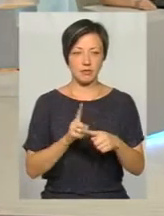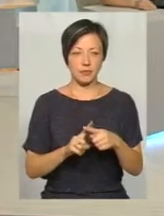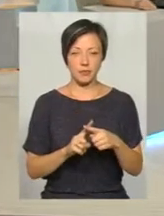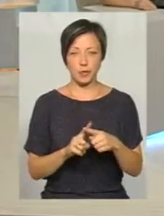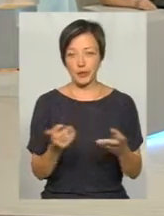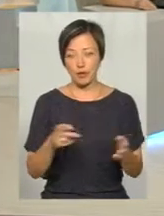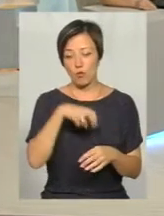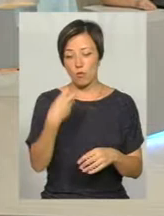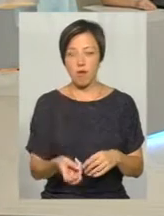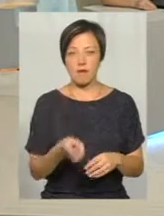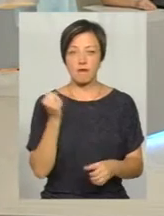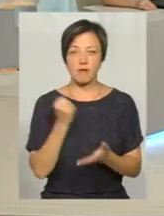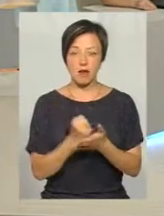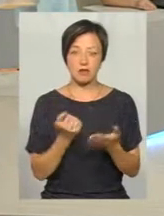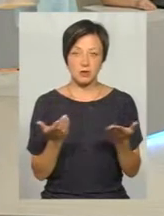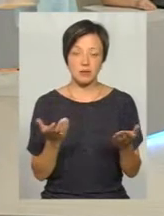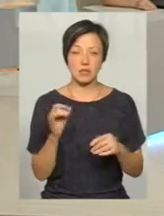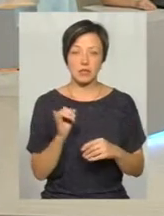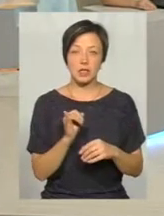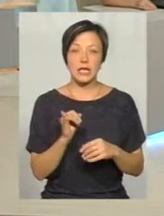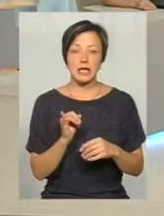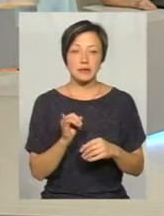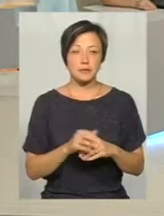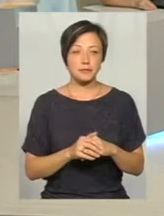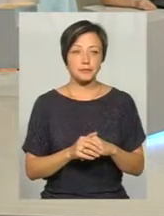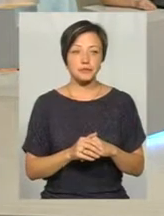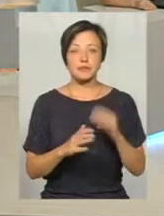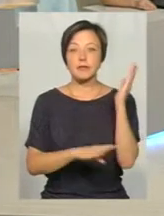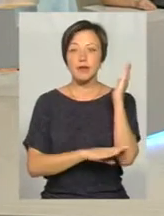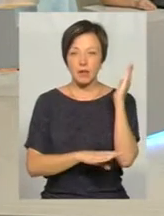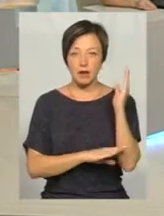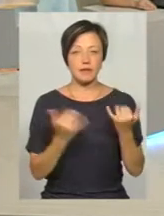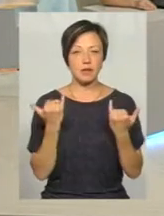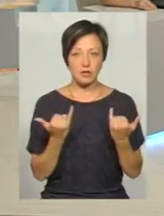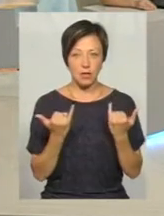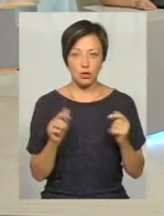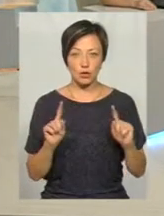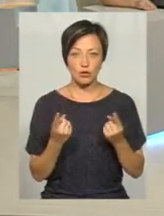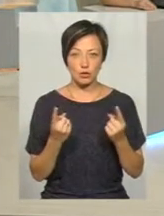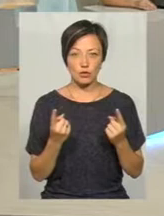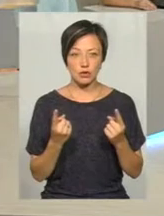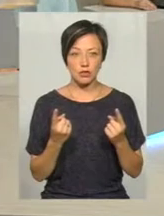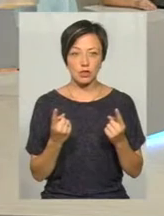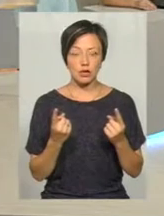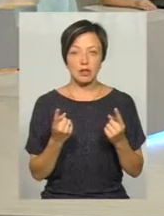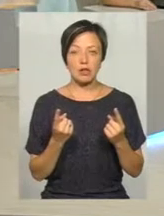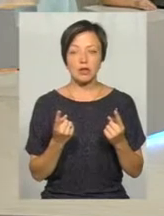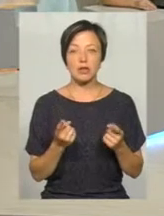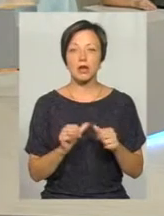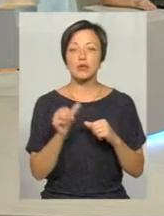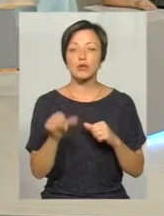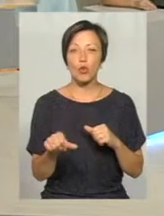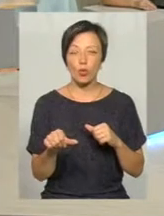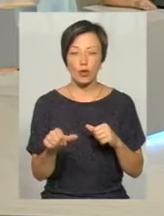Переприговав, впав, вдарився, все. Тобто дерева зараз дуже модно того, що крім того, що